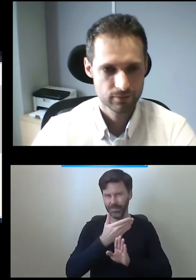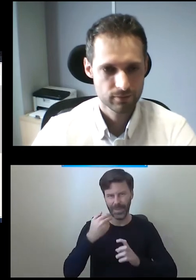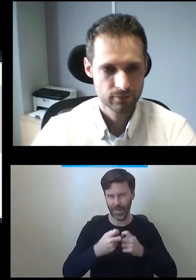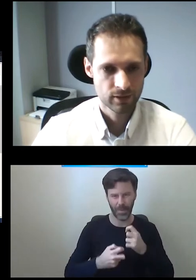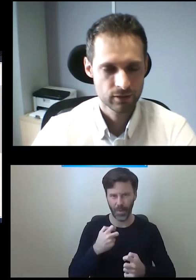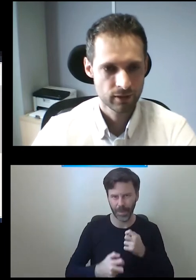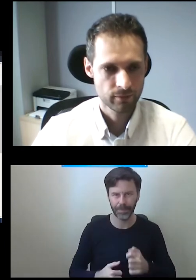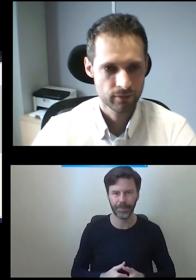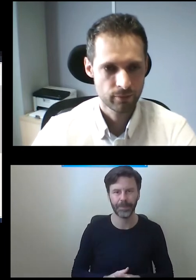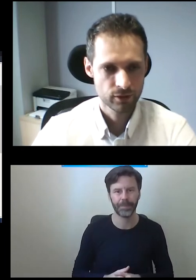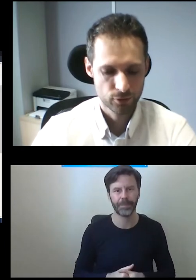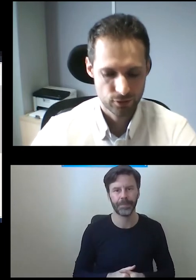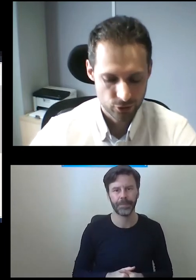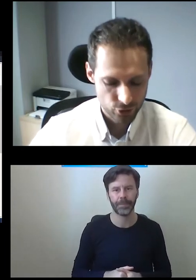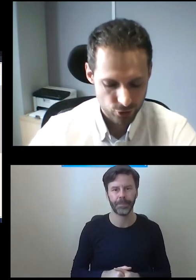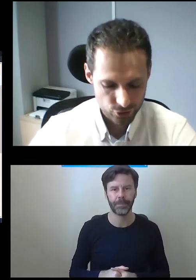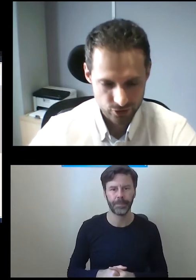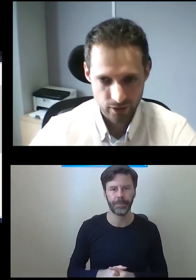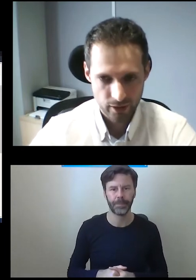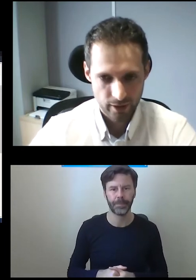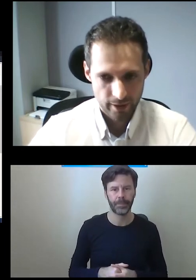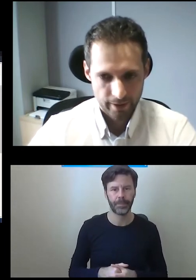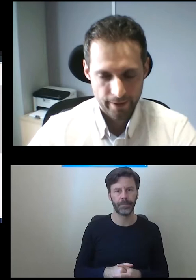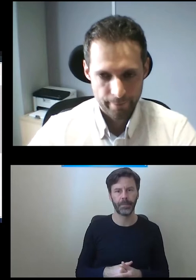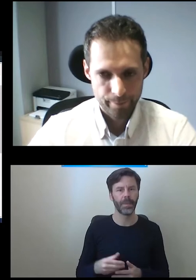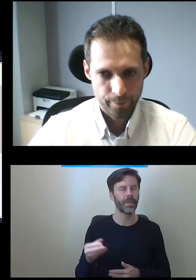realizowane bardzo prosto. Jeśli chodzi o koszty.